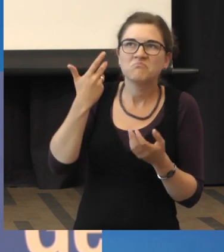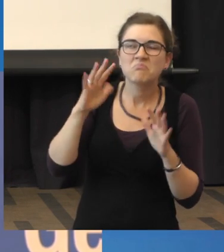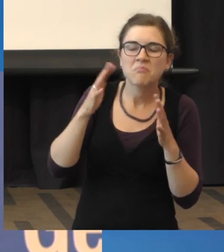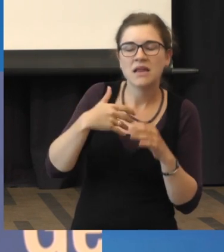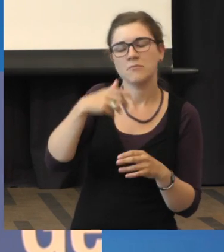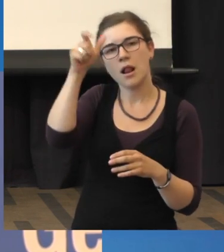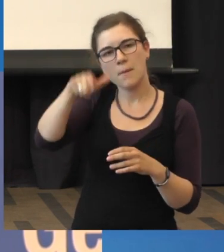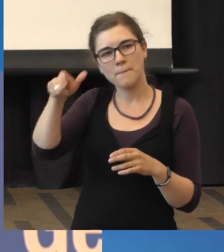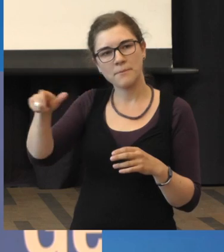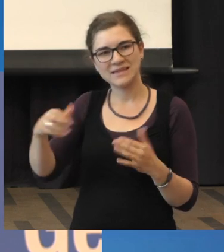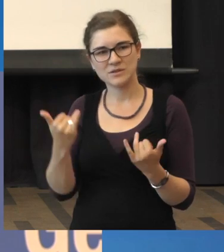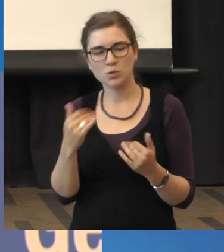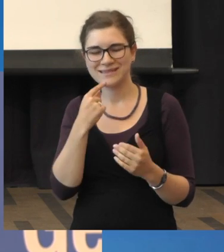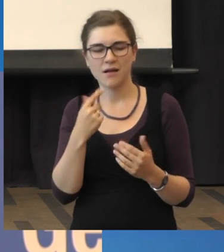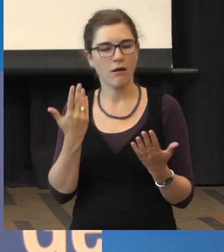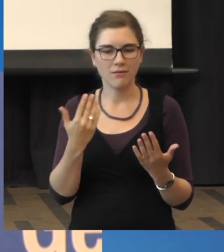hauptsächlich ums Lesen.